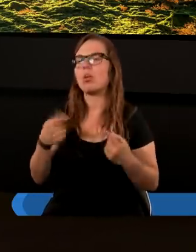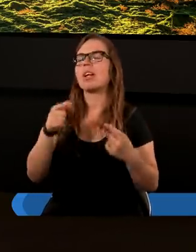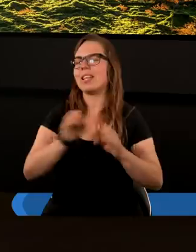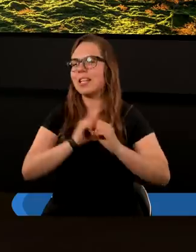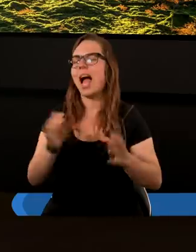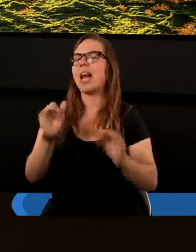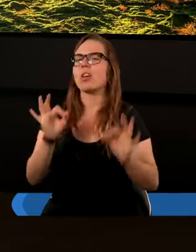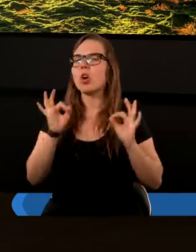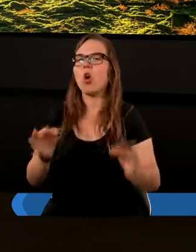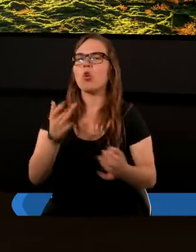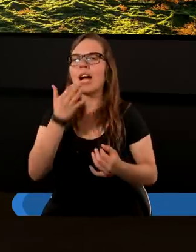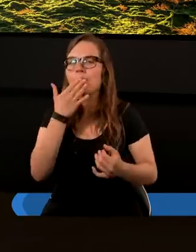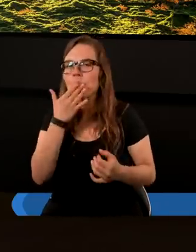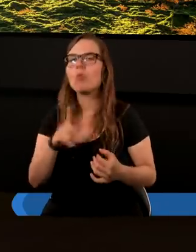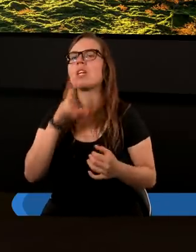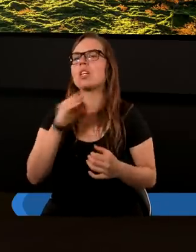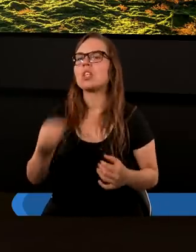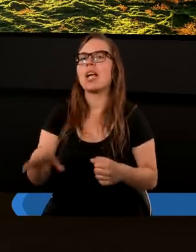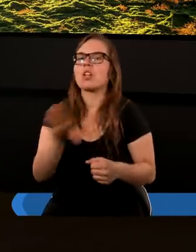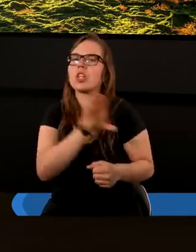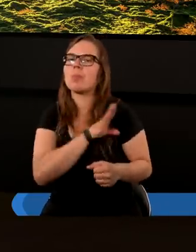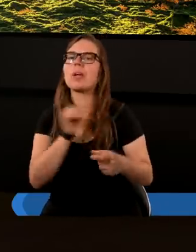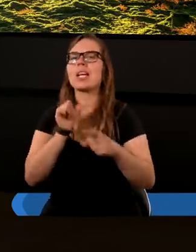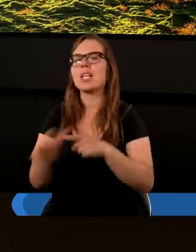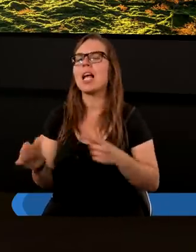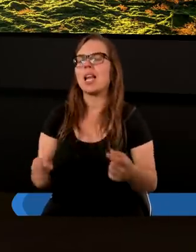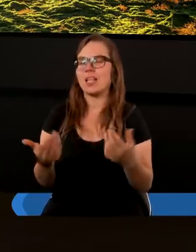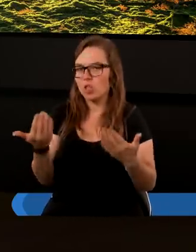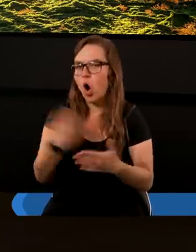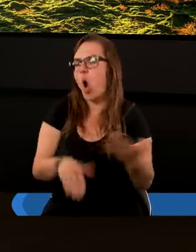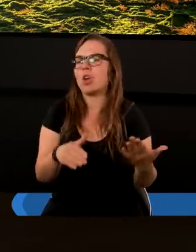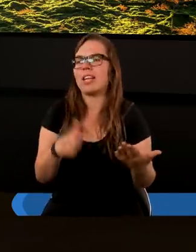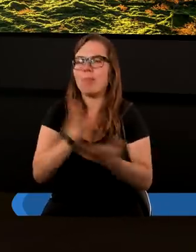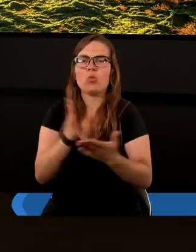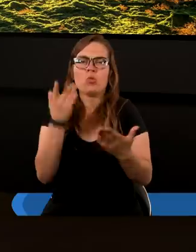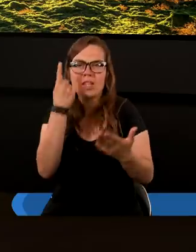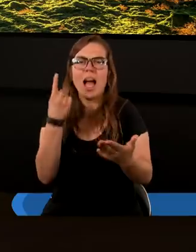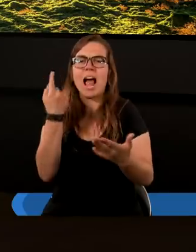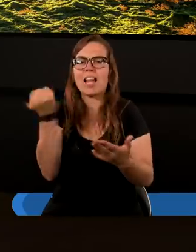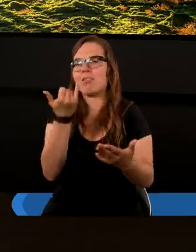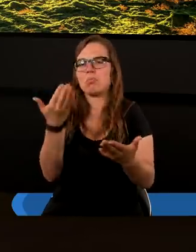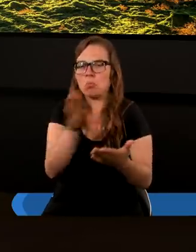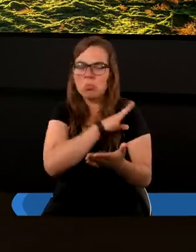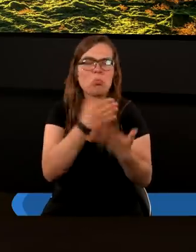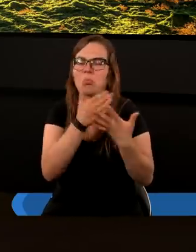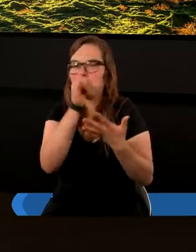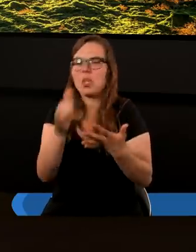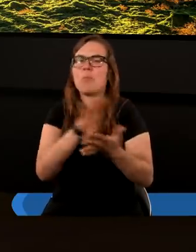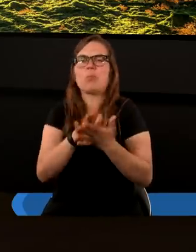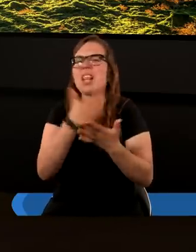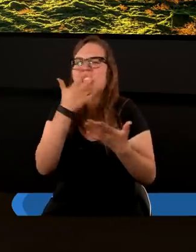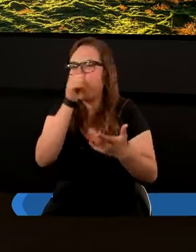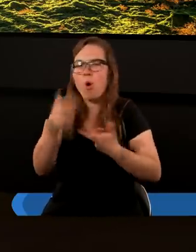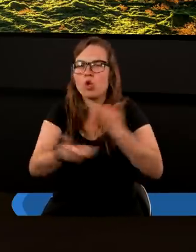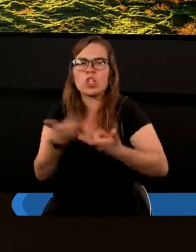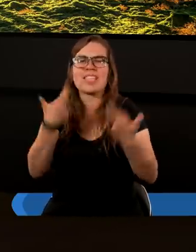Jasno i konkretnie mówi, że śmierć jest końcem. Umarli już nic nie potrafią czynić,